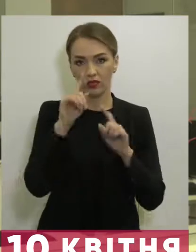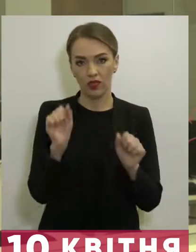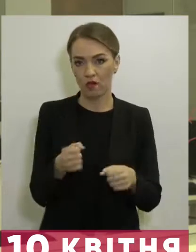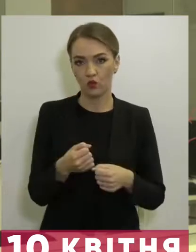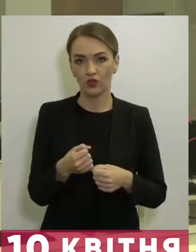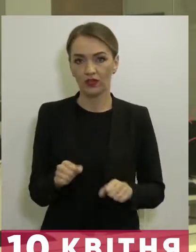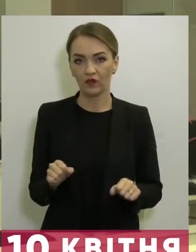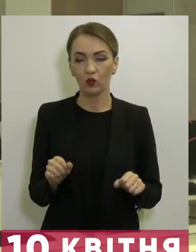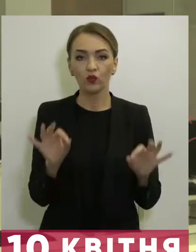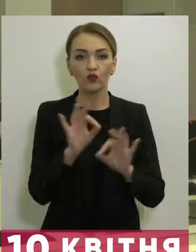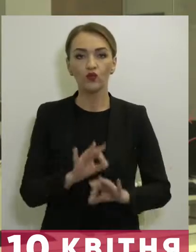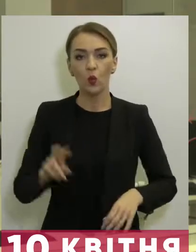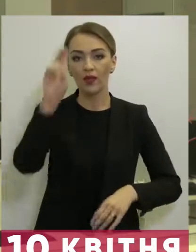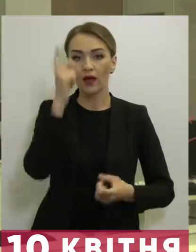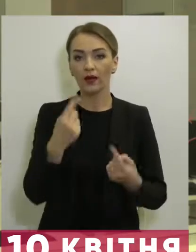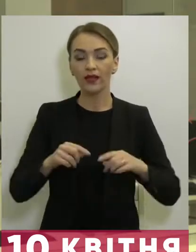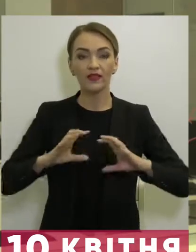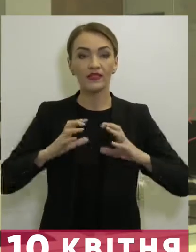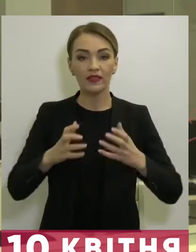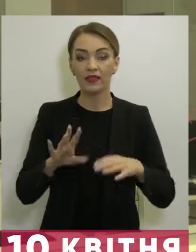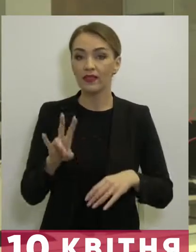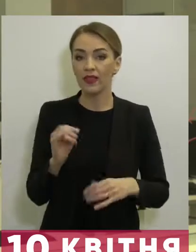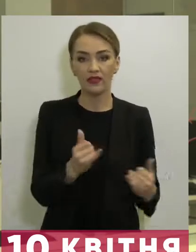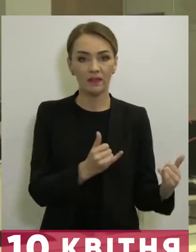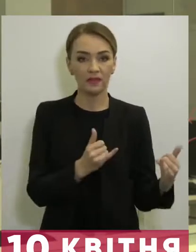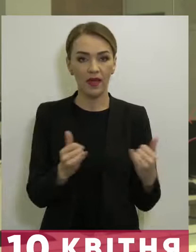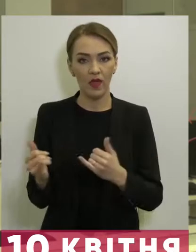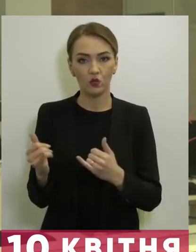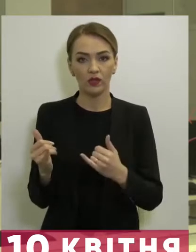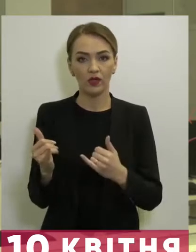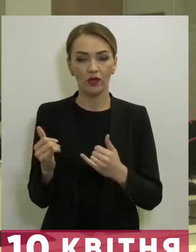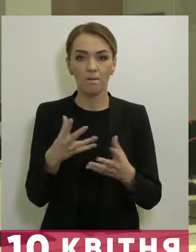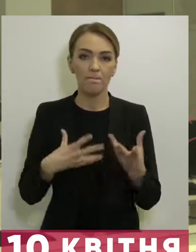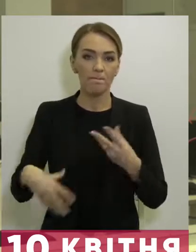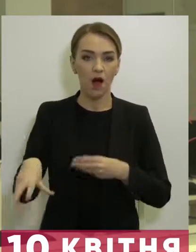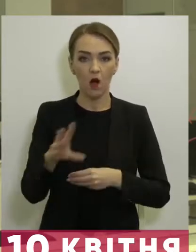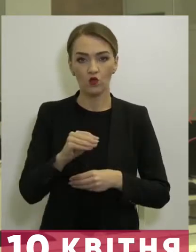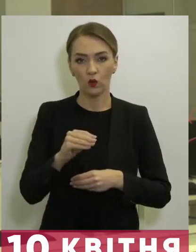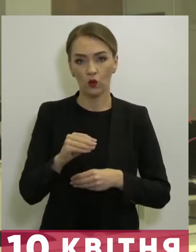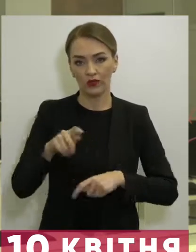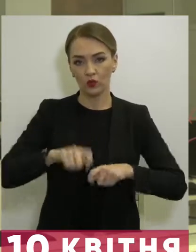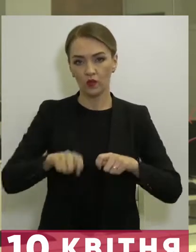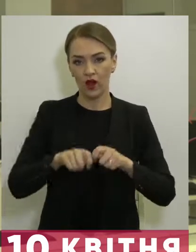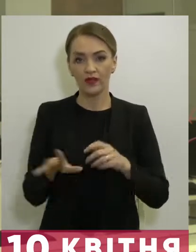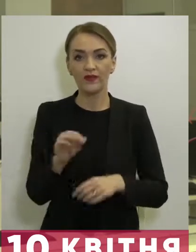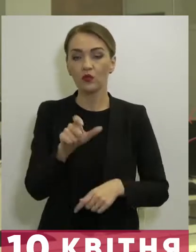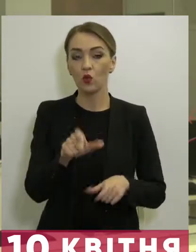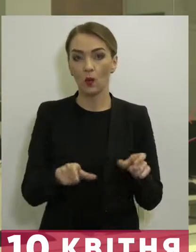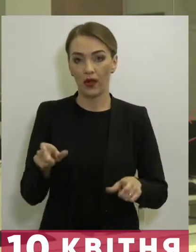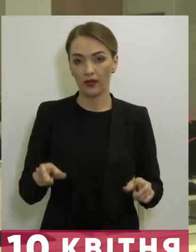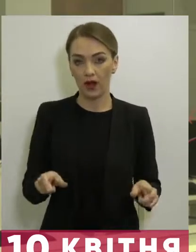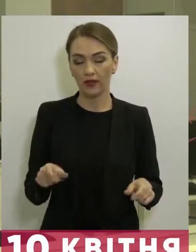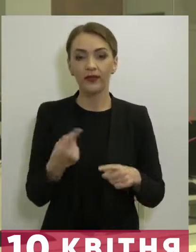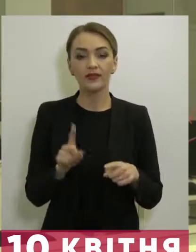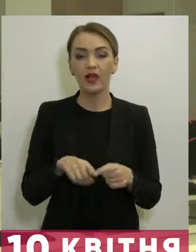Жодна країна в світі не забезпечує масового скрінього тестування всіх громадян.